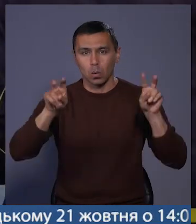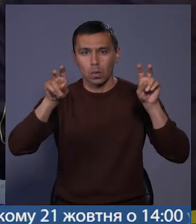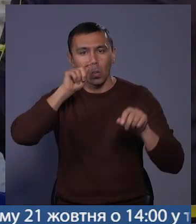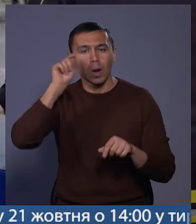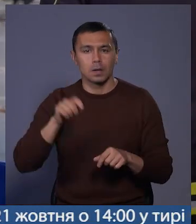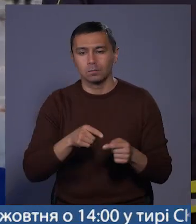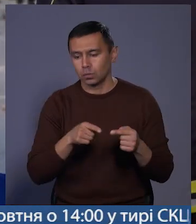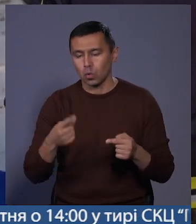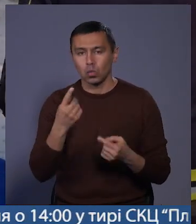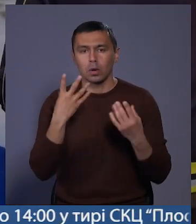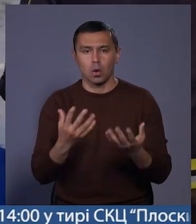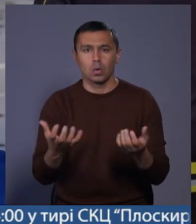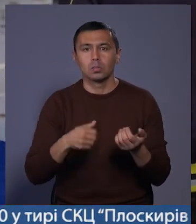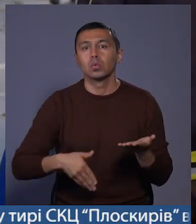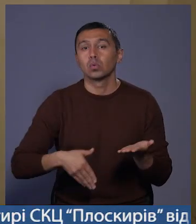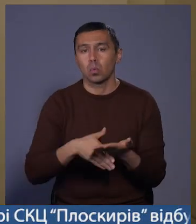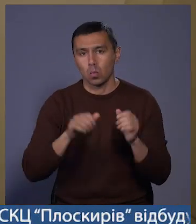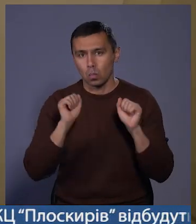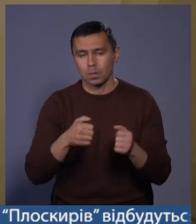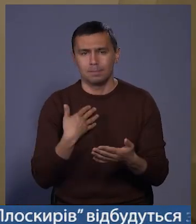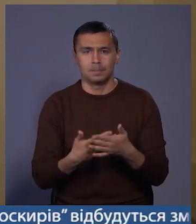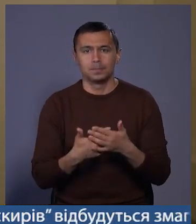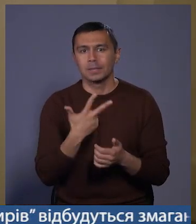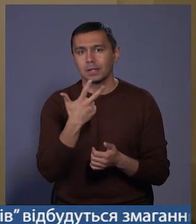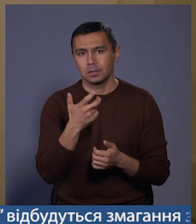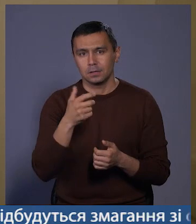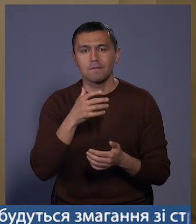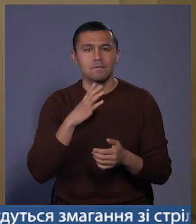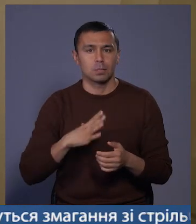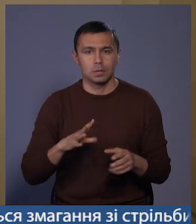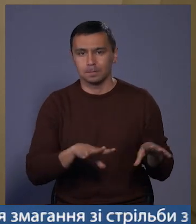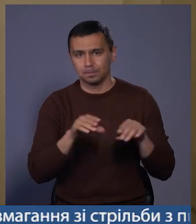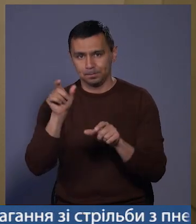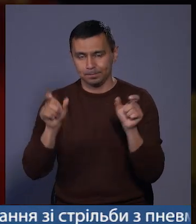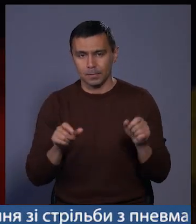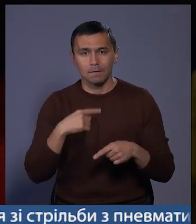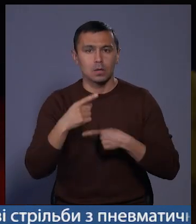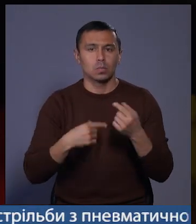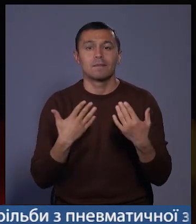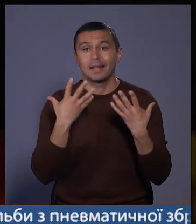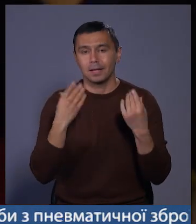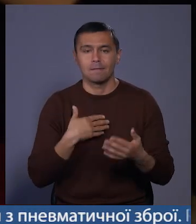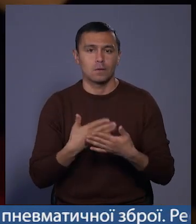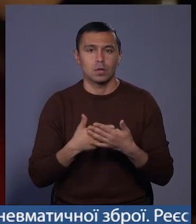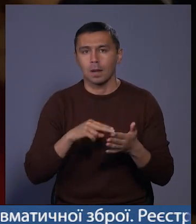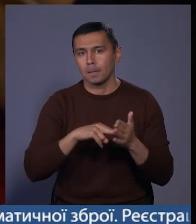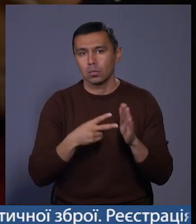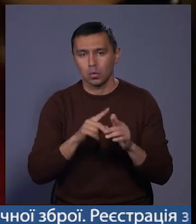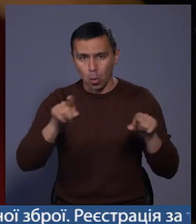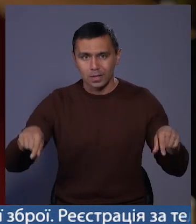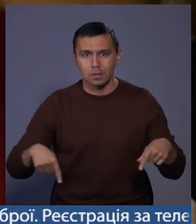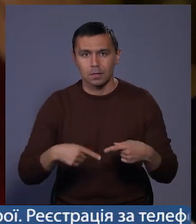впродовж одного дня отримати допомогу могли близько трьох сотень вимушених переселенців. У наступні вихідні волонтери планують